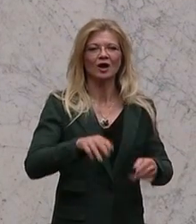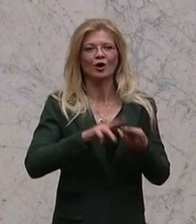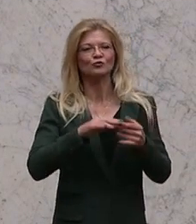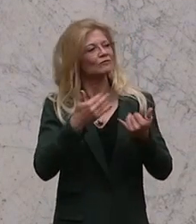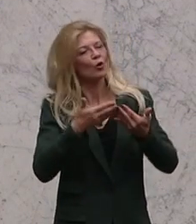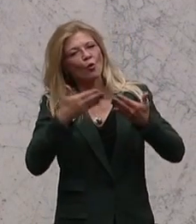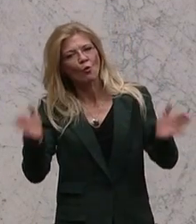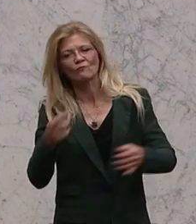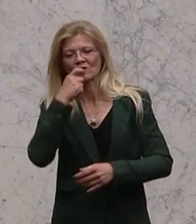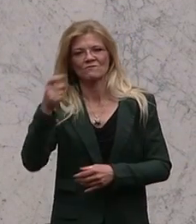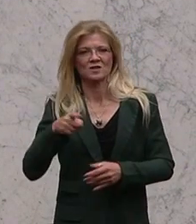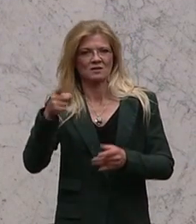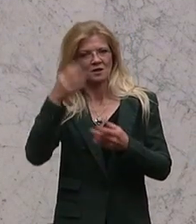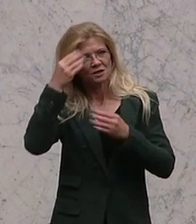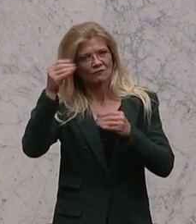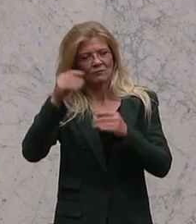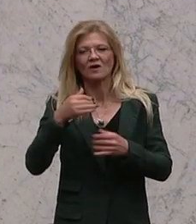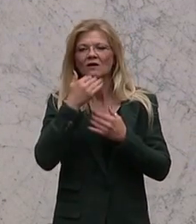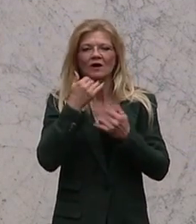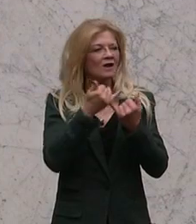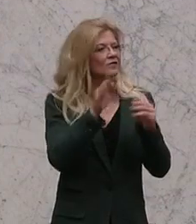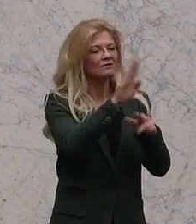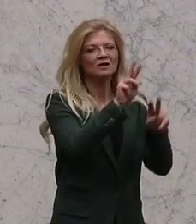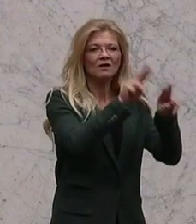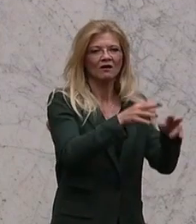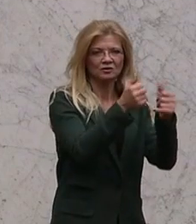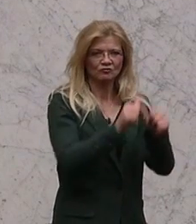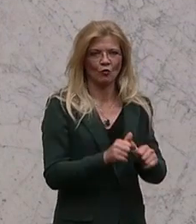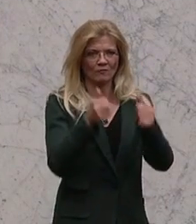unabhängig von ihrer Rechtsform, die auch dementsprechend zu prüfen sind.